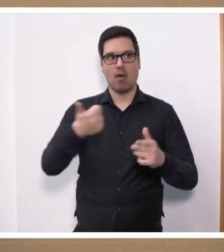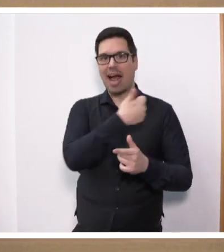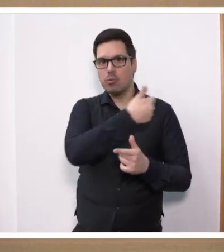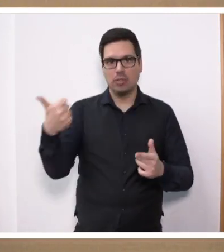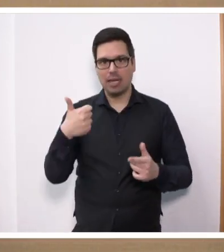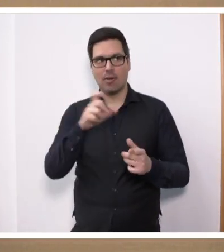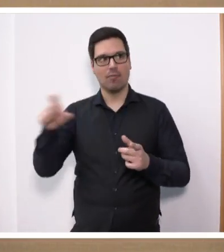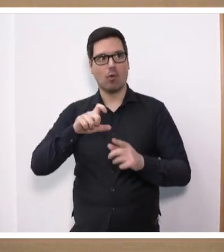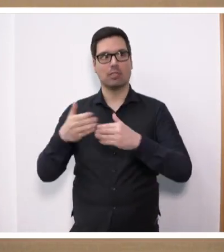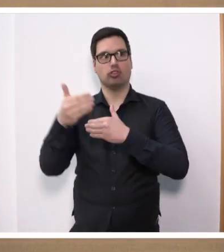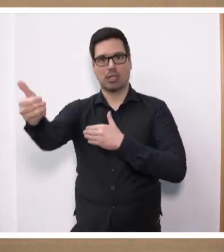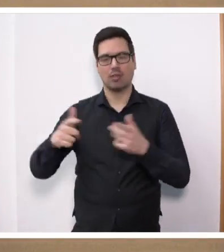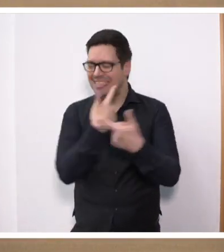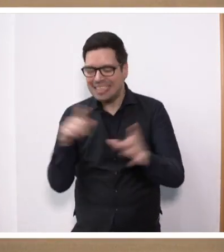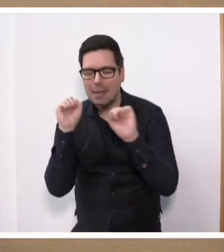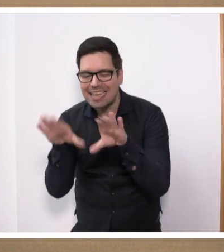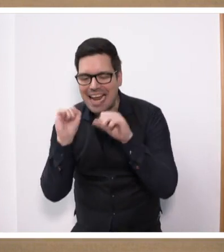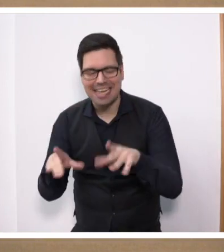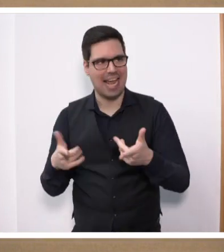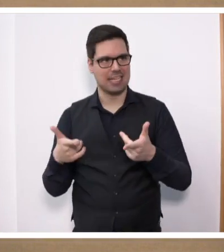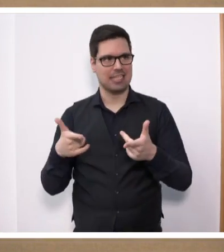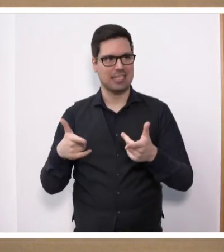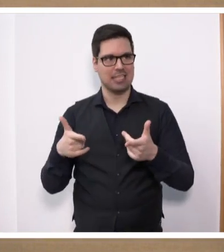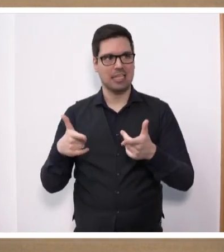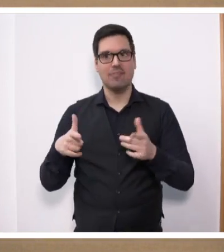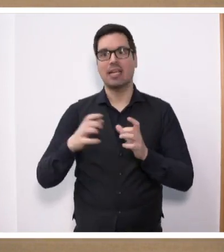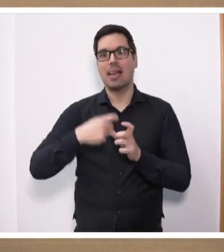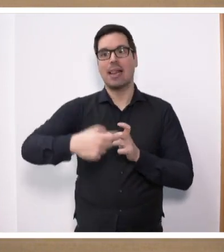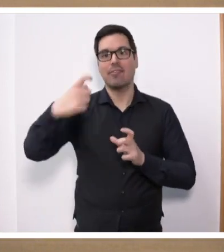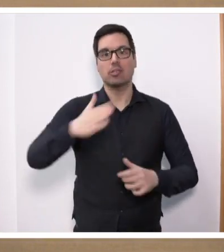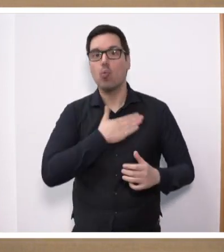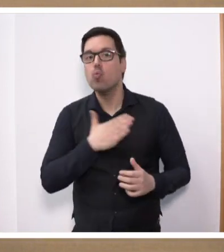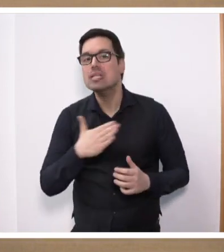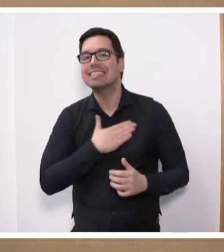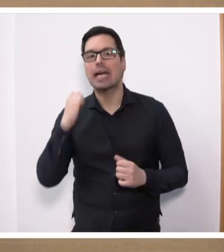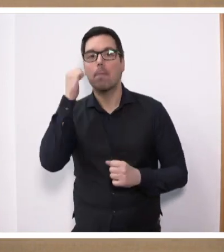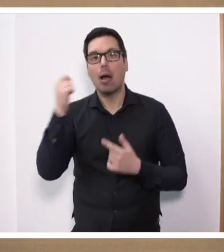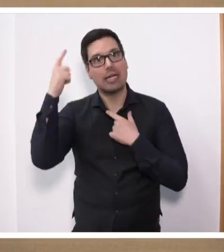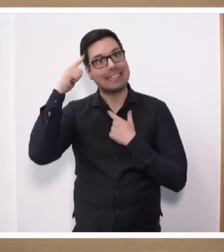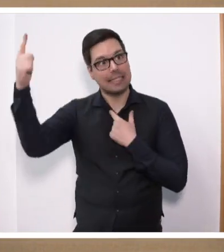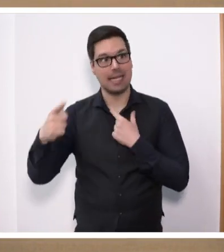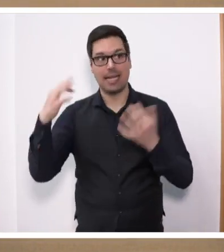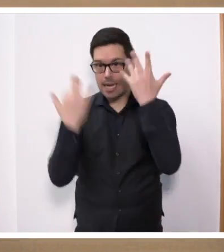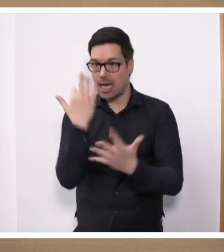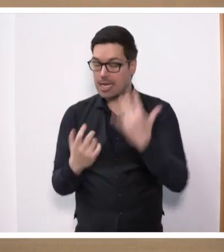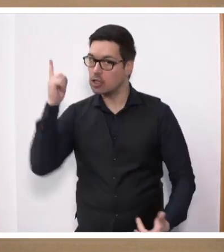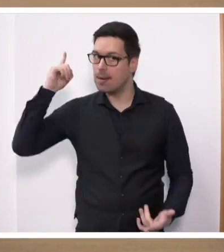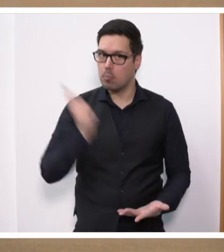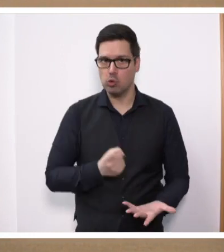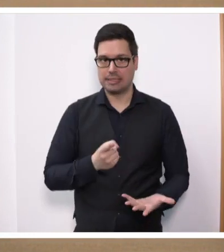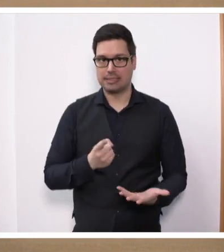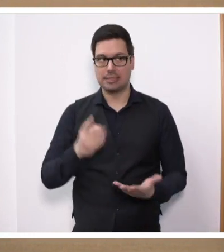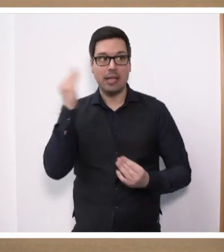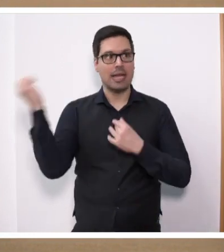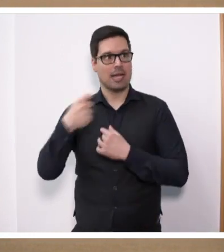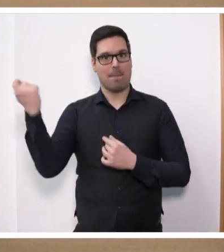wird. Hat Ihnen noch niemand erklärt, wie langfristig unsere Landwirte denken, kalkulieren und rechnen müssen, wenn sie in